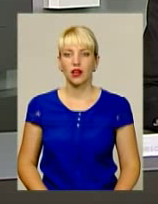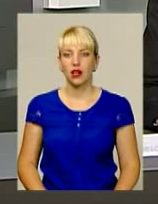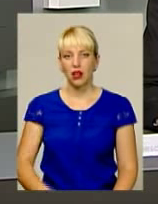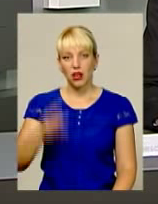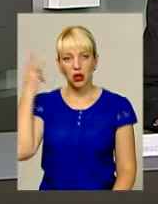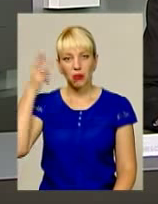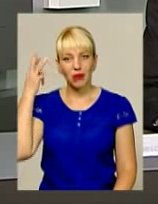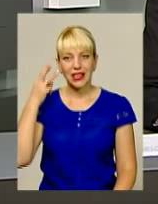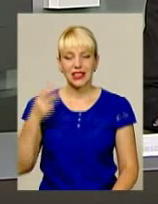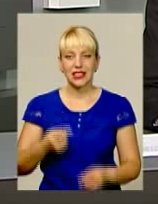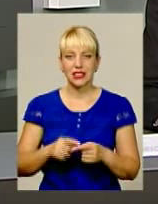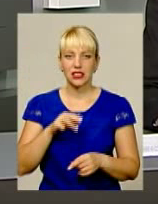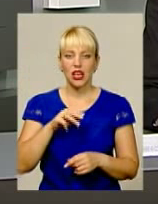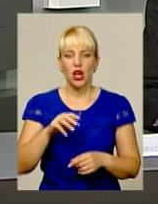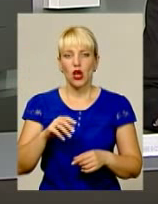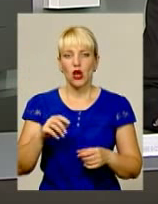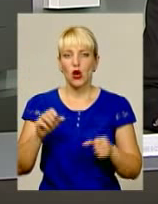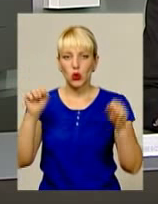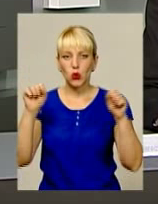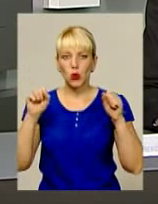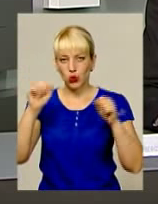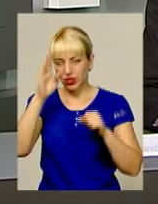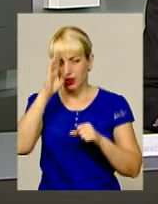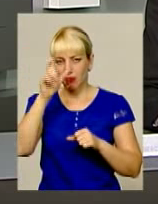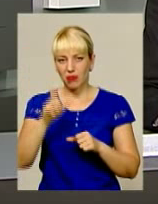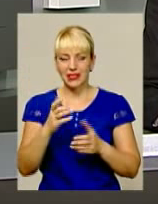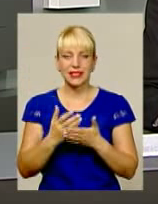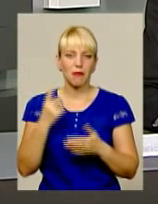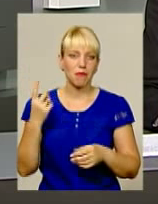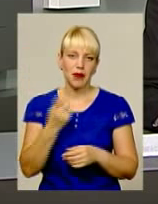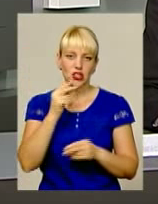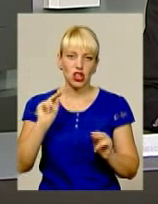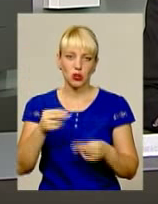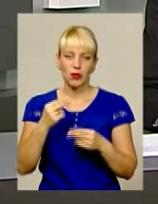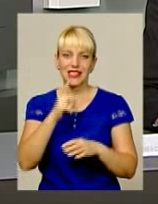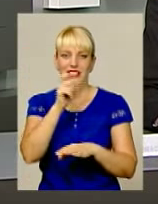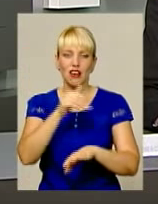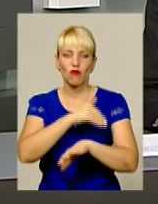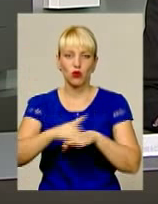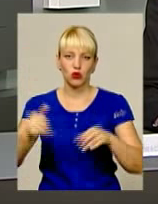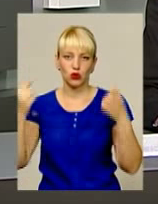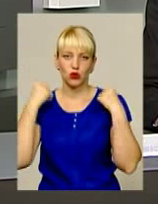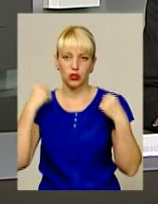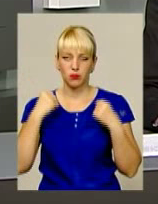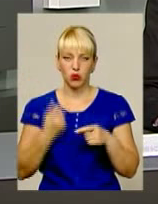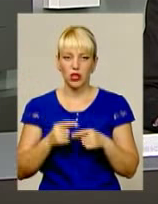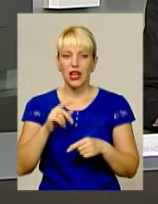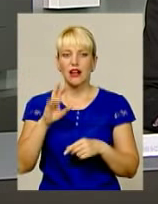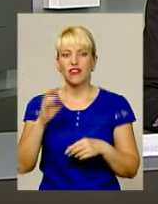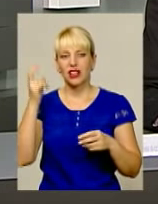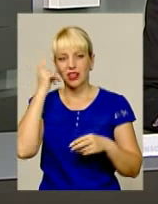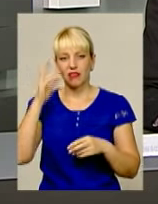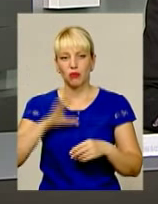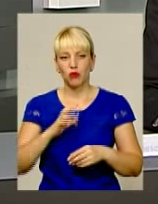Хмельницький турнікмен став першим серед стрітліфтерів України. На вітчизняному чемпіонаці з воркауту, що відбувся в Києві, спортсмен